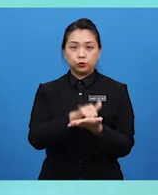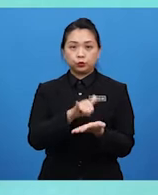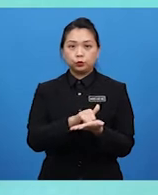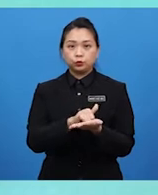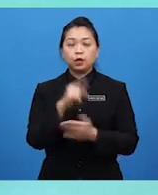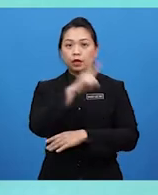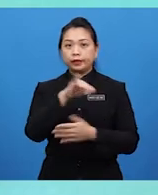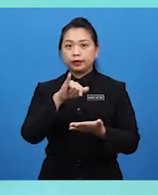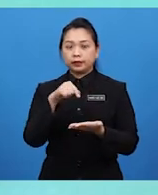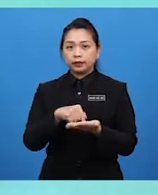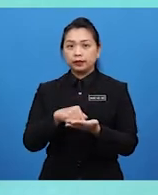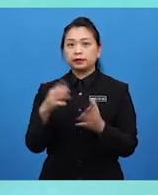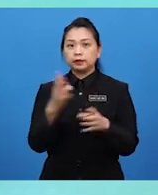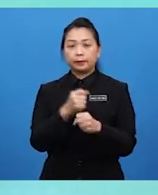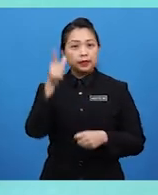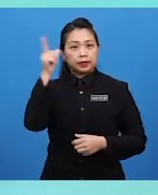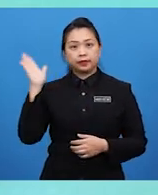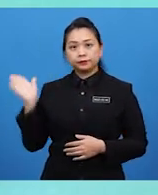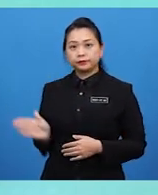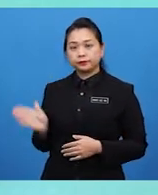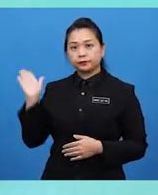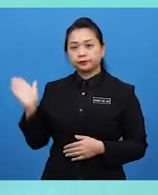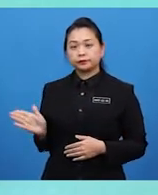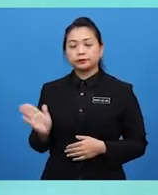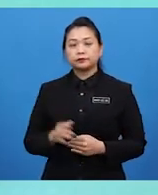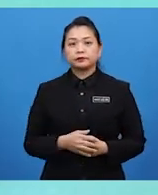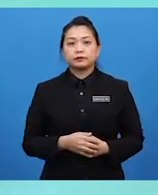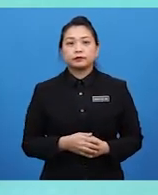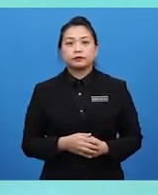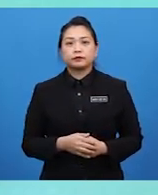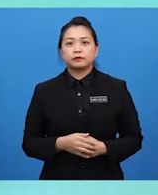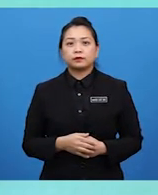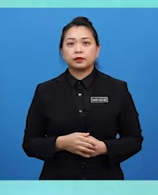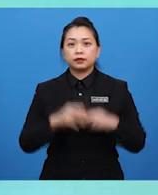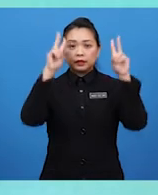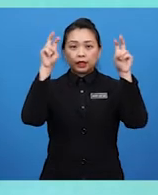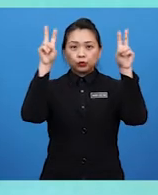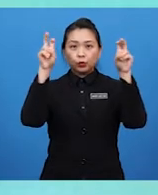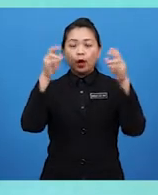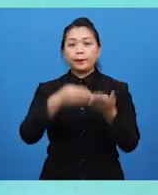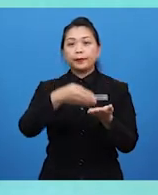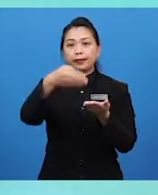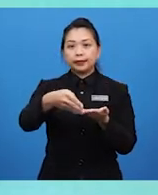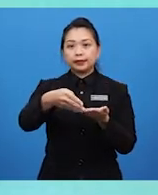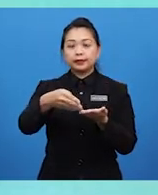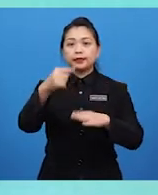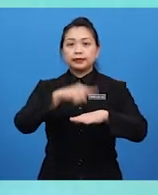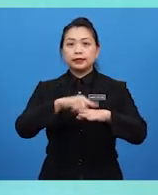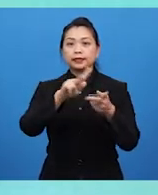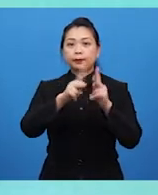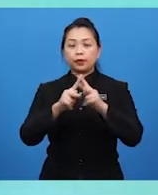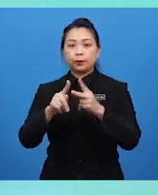dilihat misalnya dalam sebuah karya Muhammad Salehuddin bertajuk Membeli Belah di Kampung 1959.